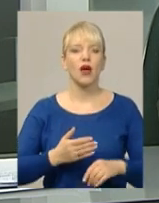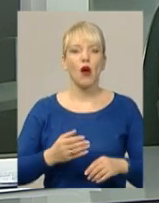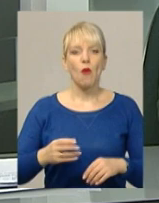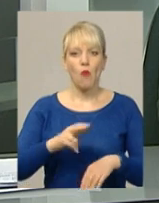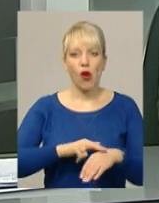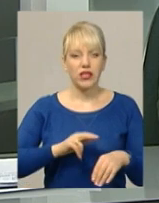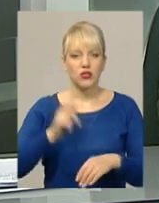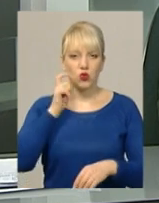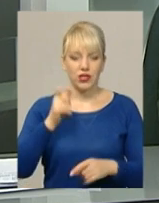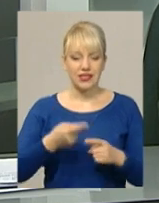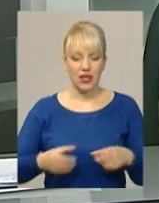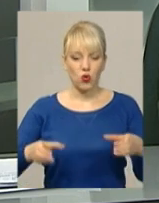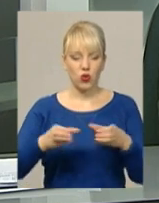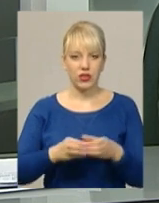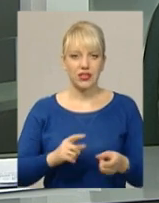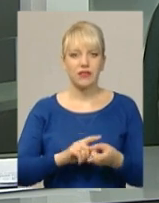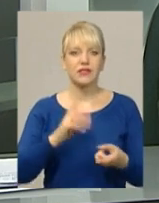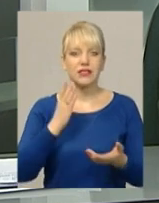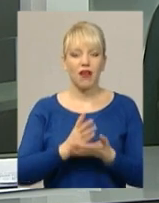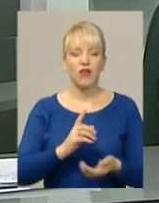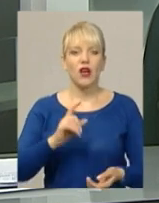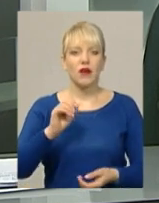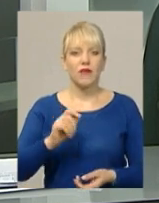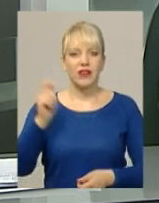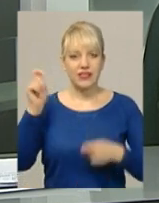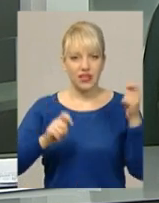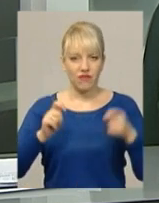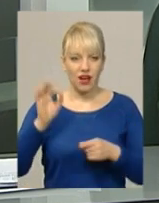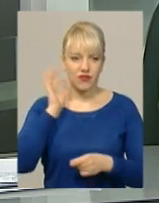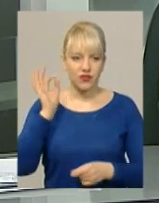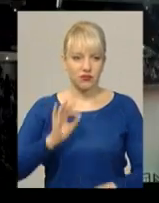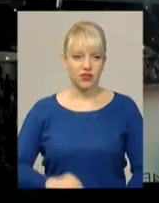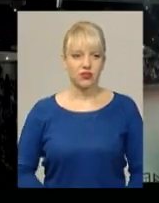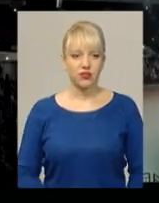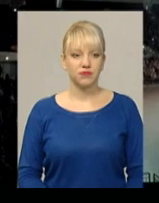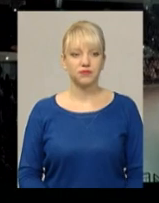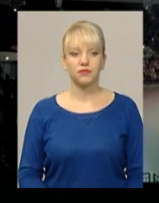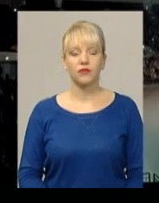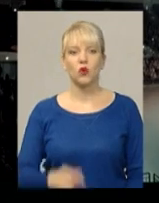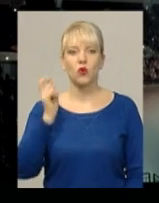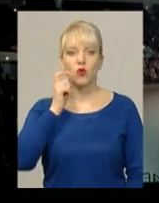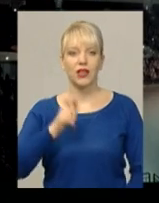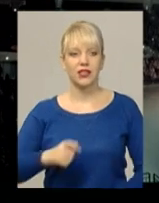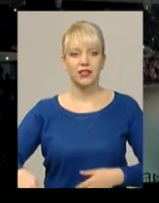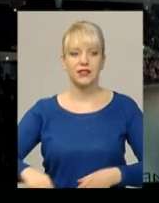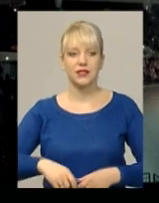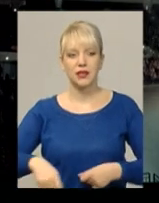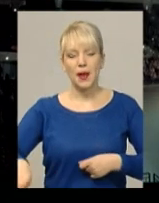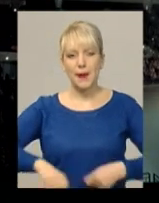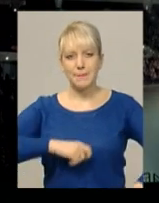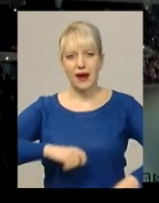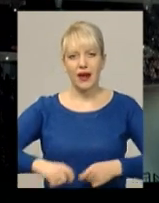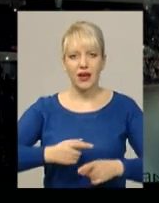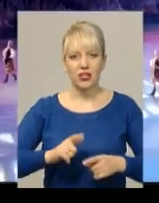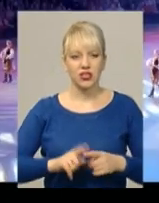учасником фестивалю «Buden Music Parade 2018». Український марш, попері на українські теми в